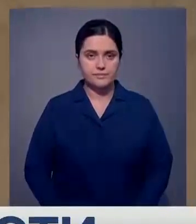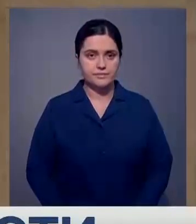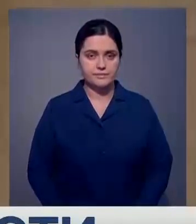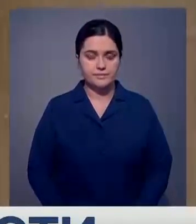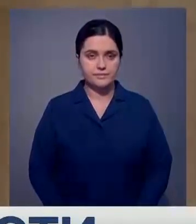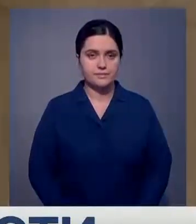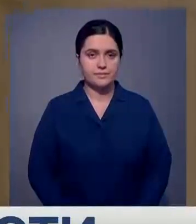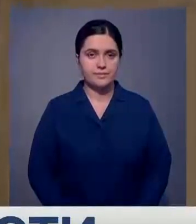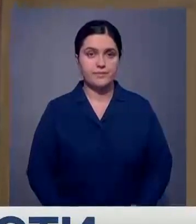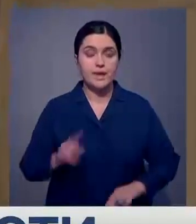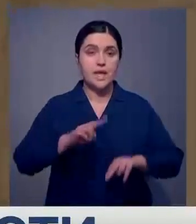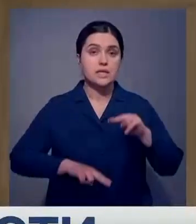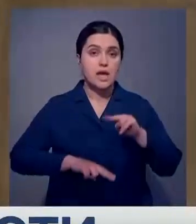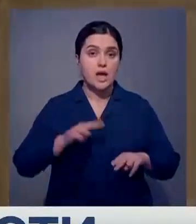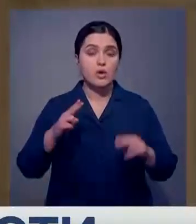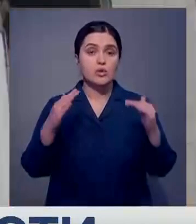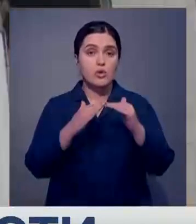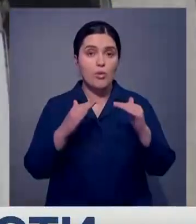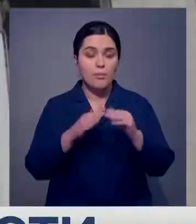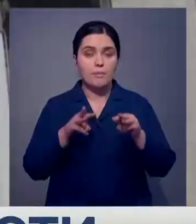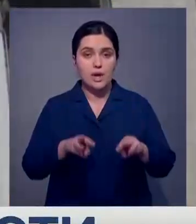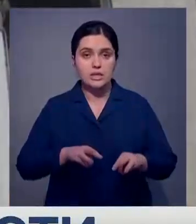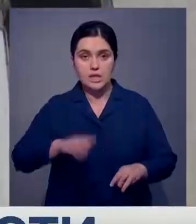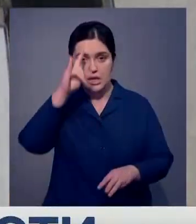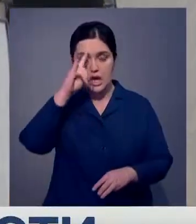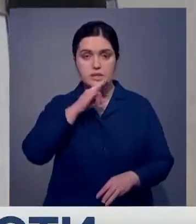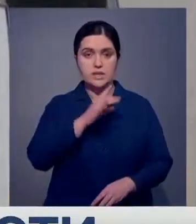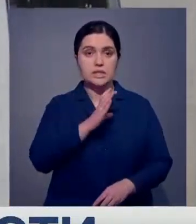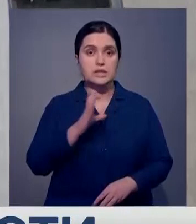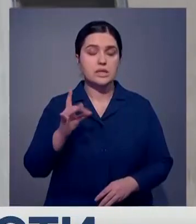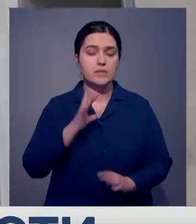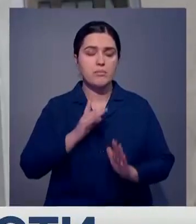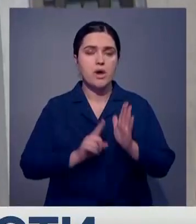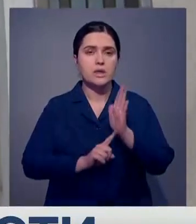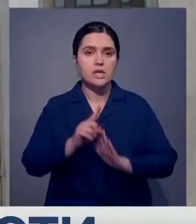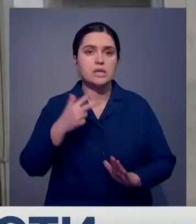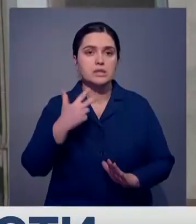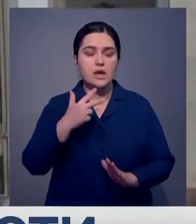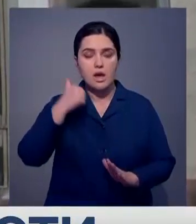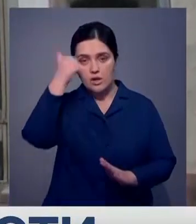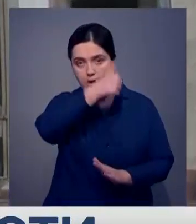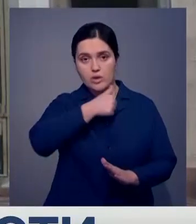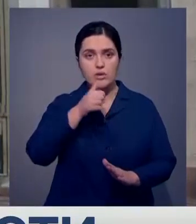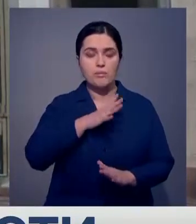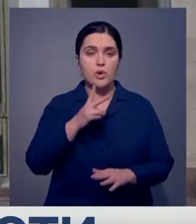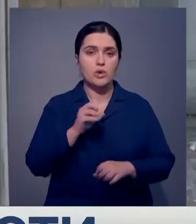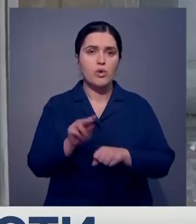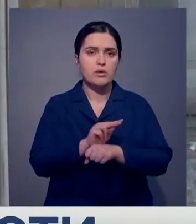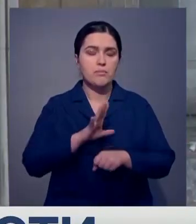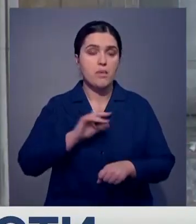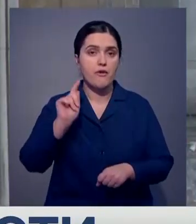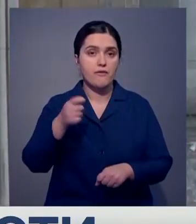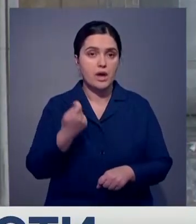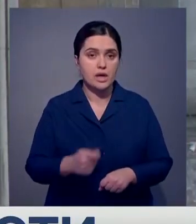К строительству Дома правительства Казахской ССР приступили в конце 30-х годов прошлого века. Однако свои коррективы внесла война и